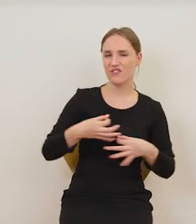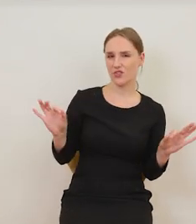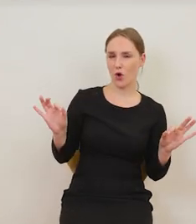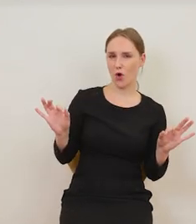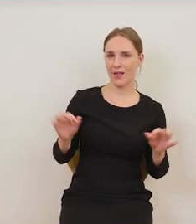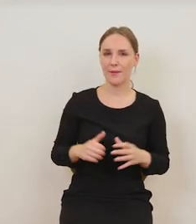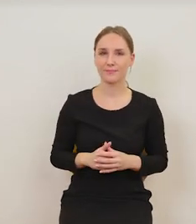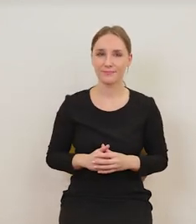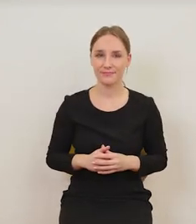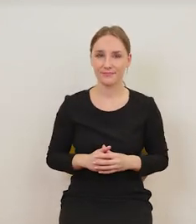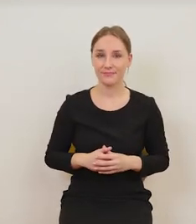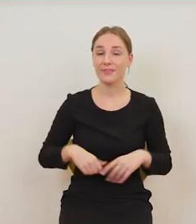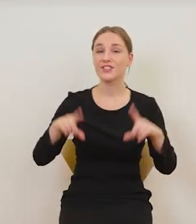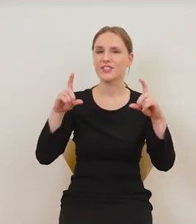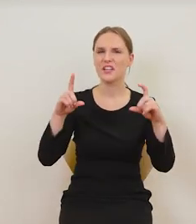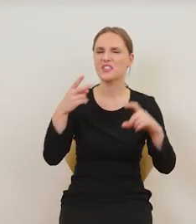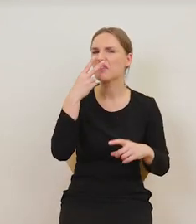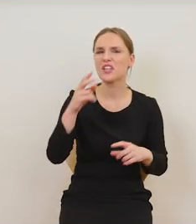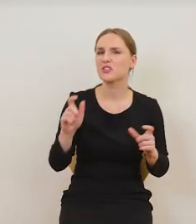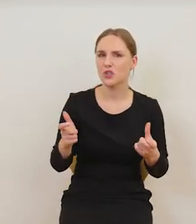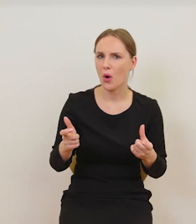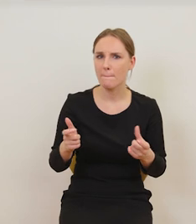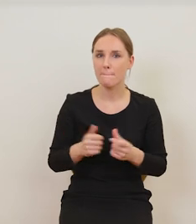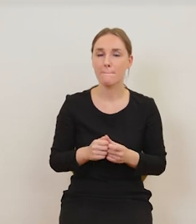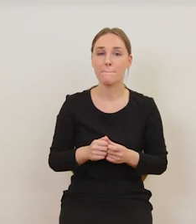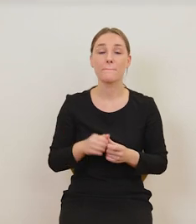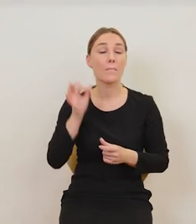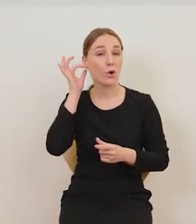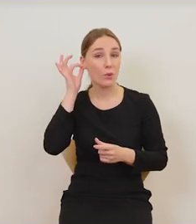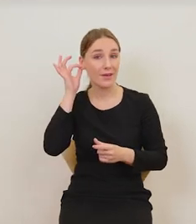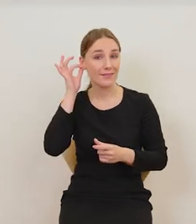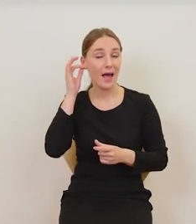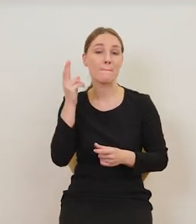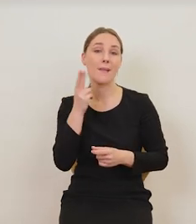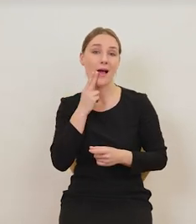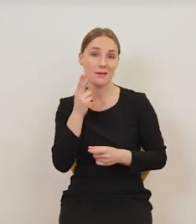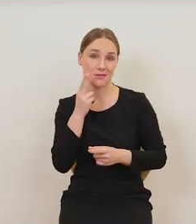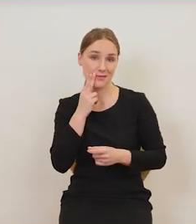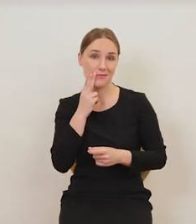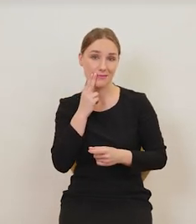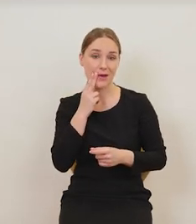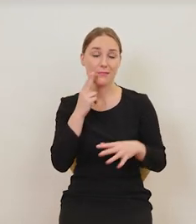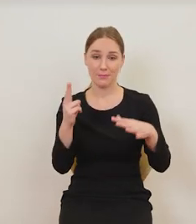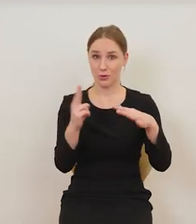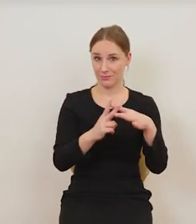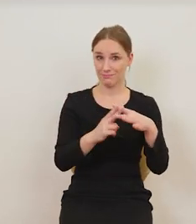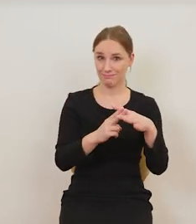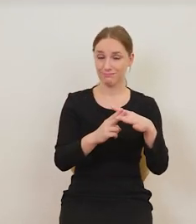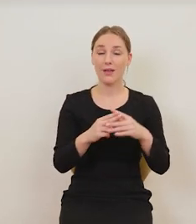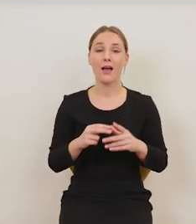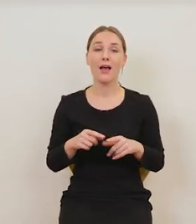Na zdjęciu, cóż widzimy, palącą, ma między palcami papierosa,